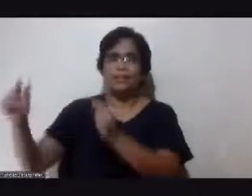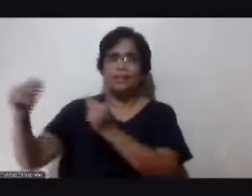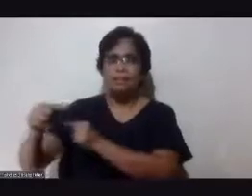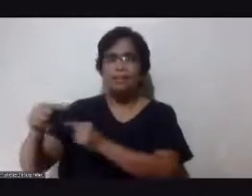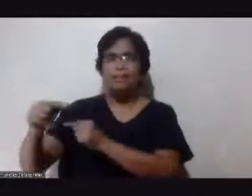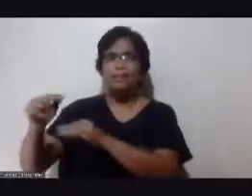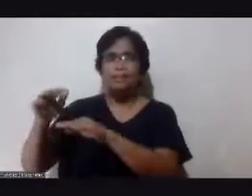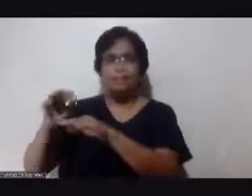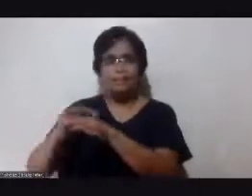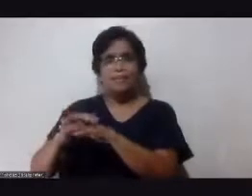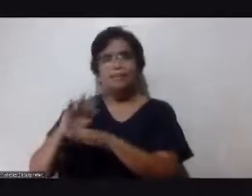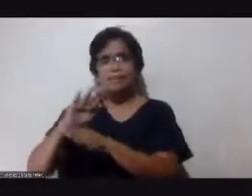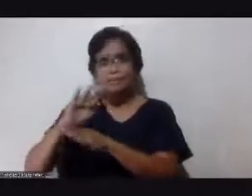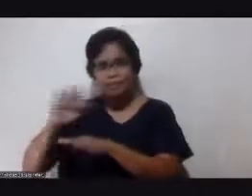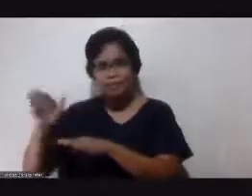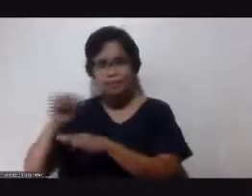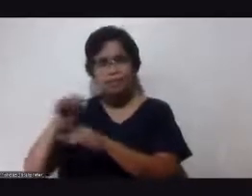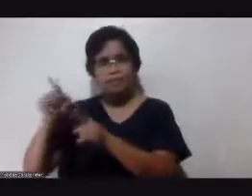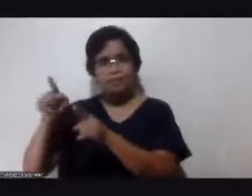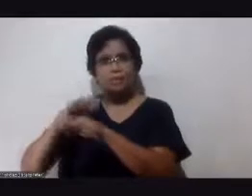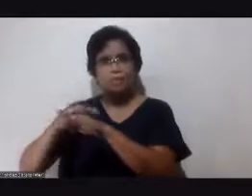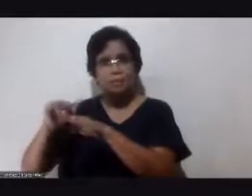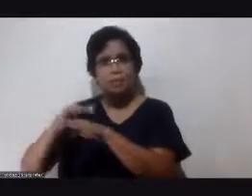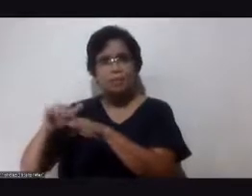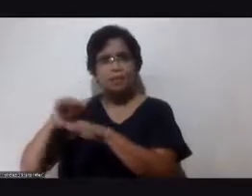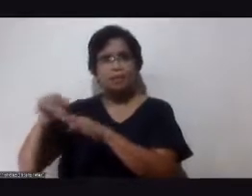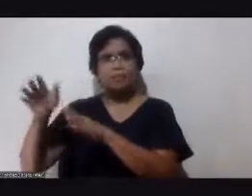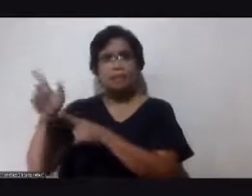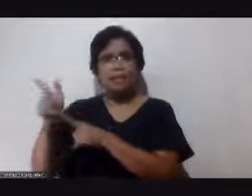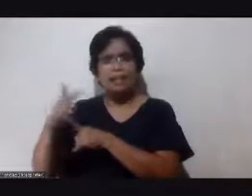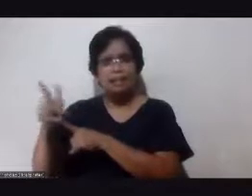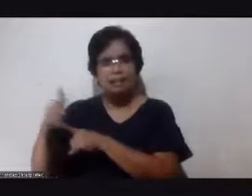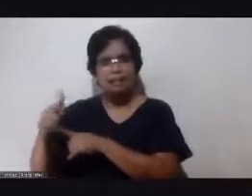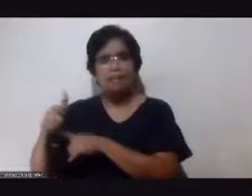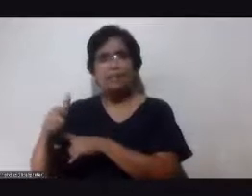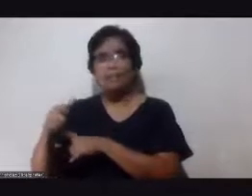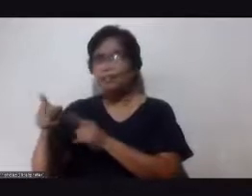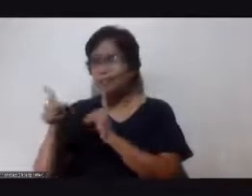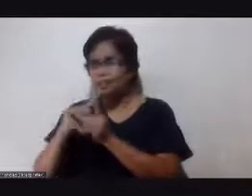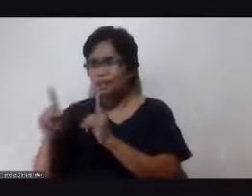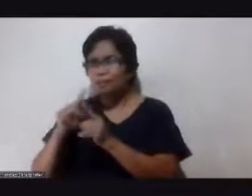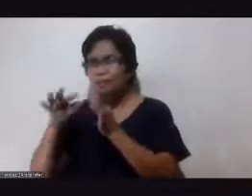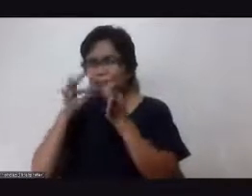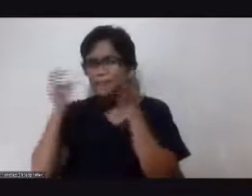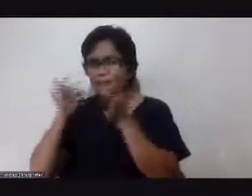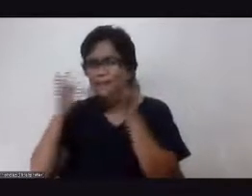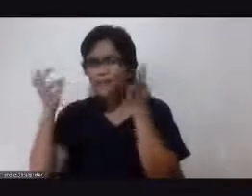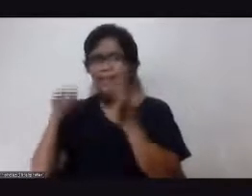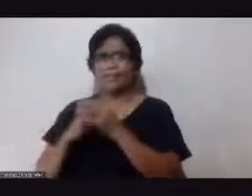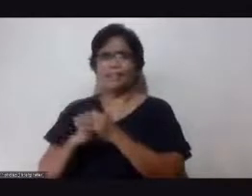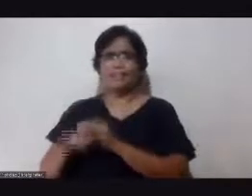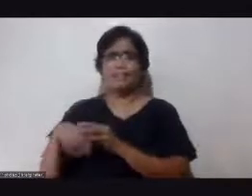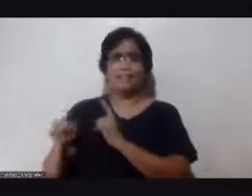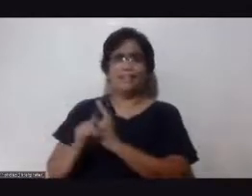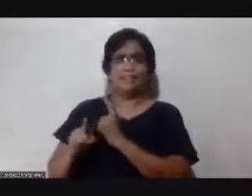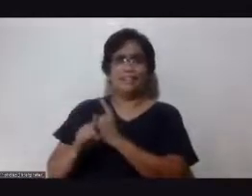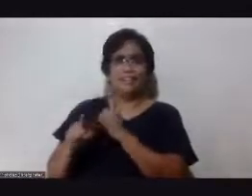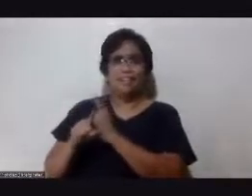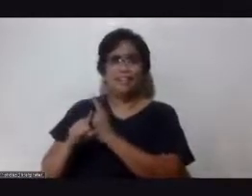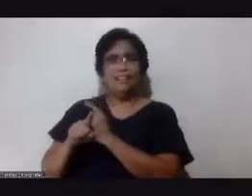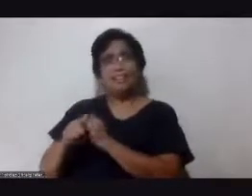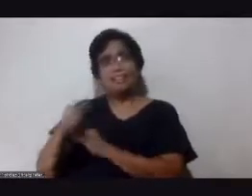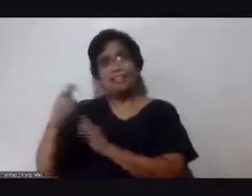hipoy mo yung mga dahon okay kausap kausapin mo yung mga pusa or ano ba you know kasi